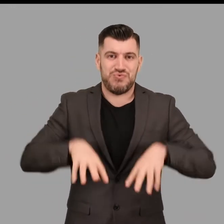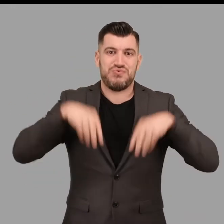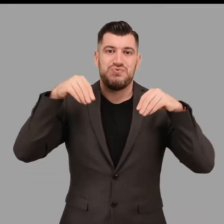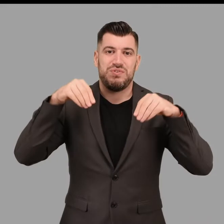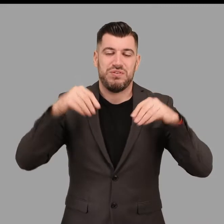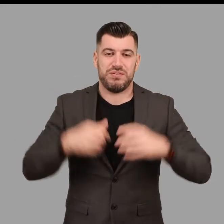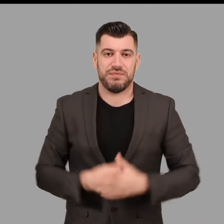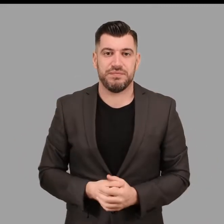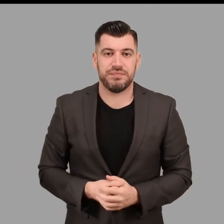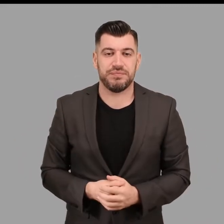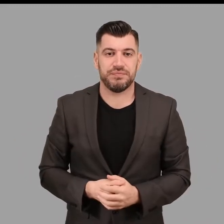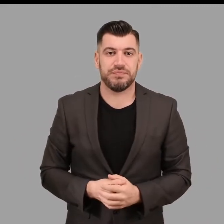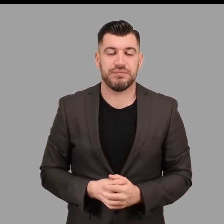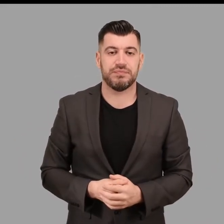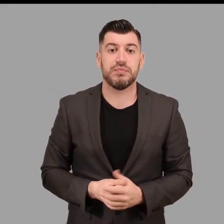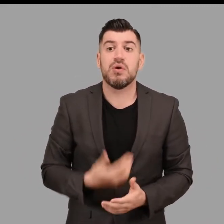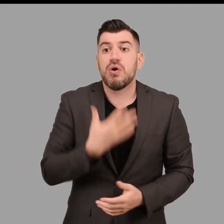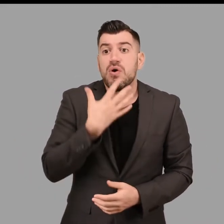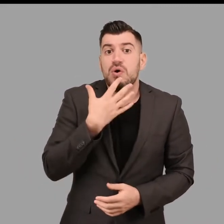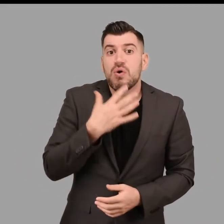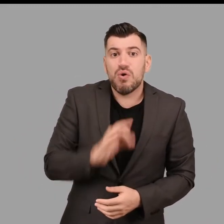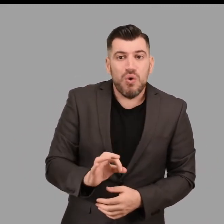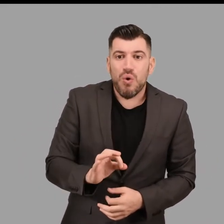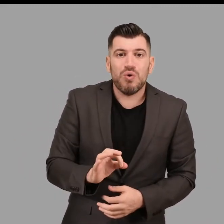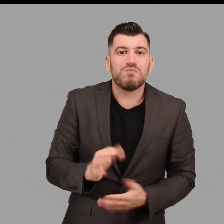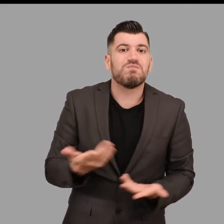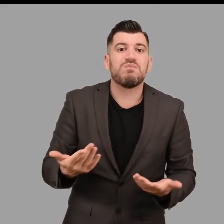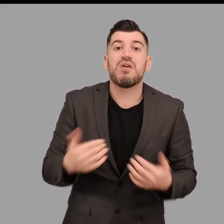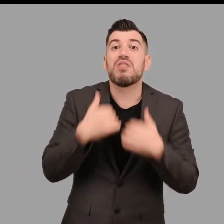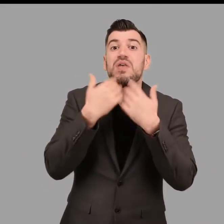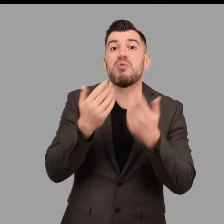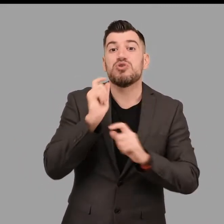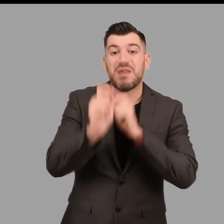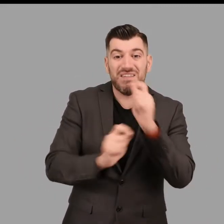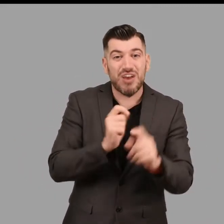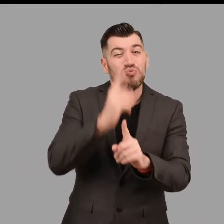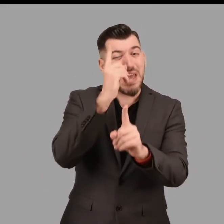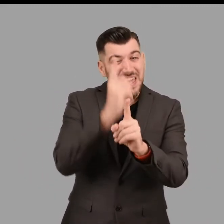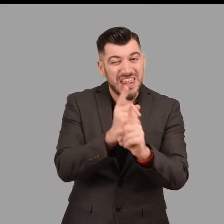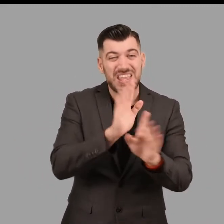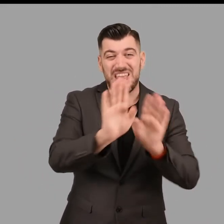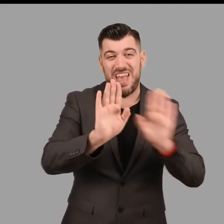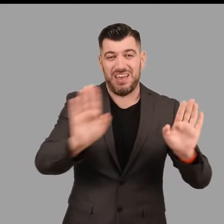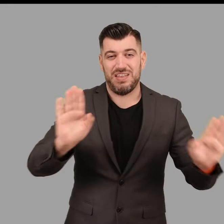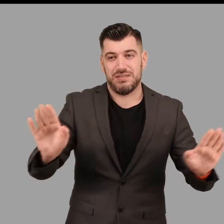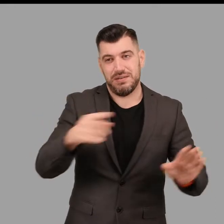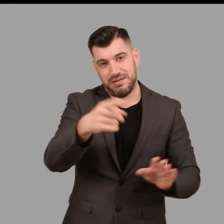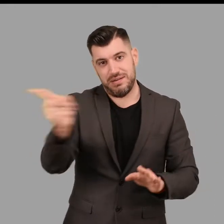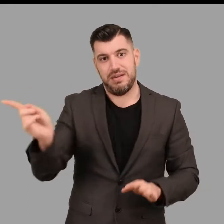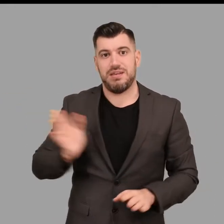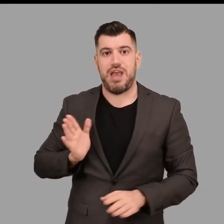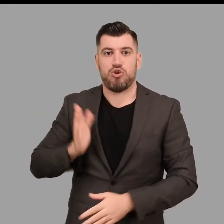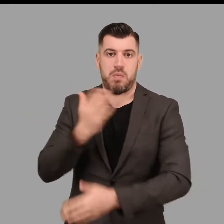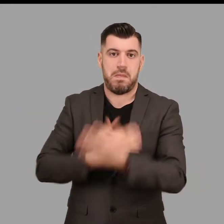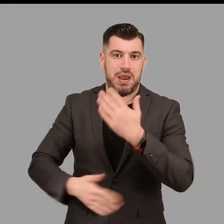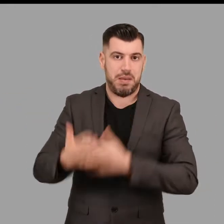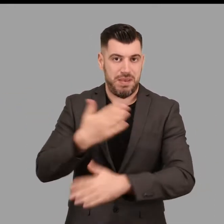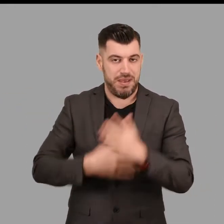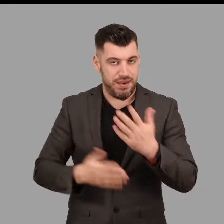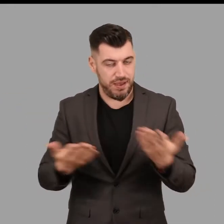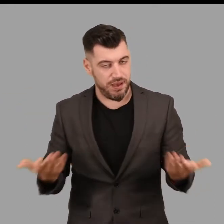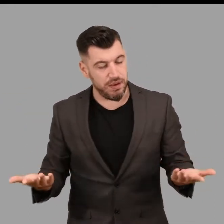Καθώς δεν υπήρχε δυνατότητα να δημιουργηθεί μια ειδική έκθεση για τις ανάγκες της δράσης και η μόνιμη έκθεση του μουσείου ήταν αρκετά μεγάλη